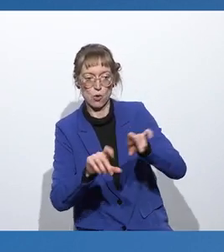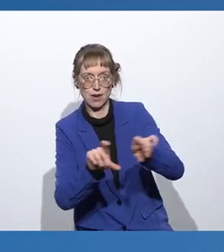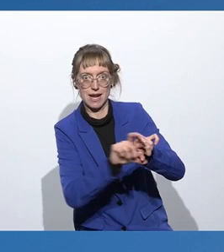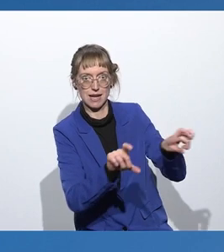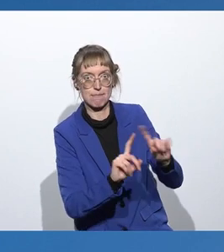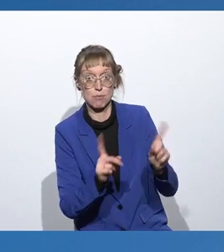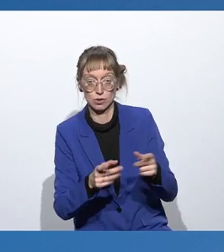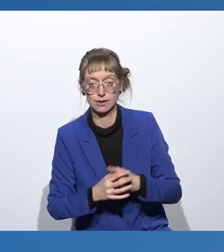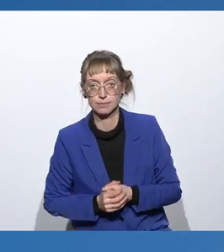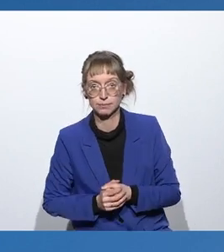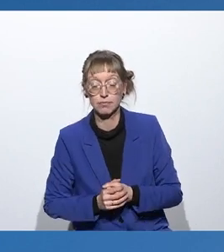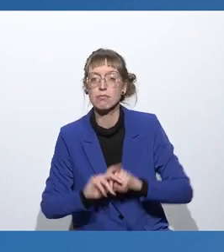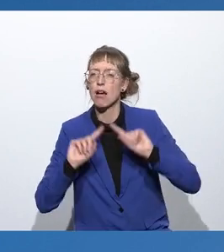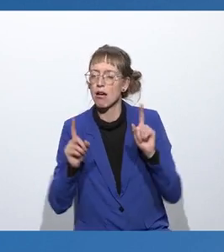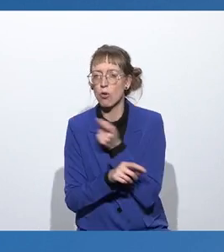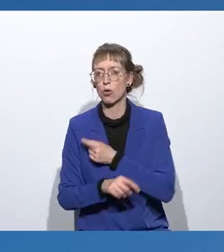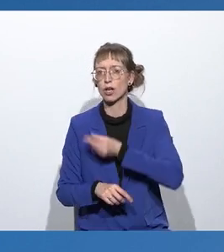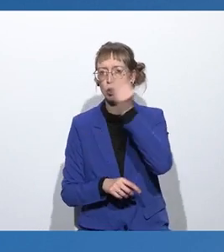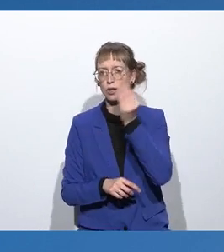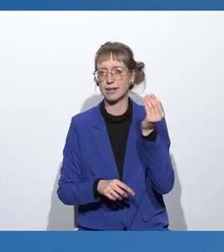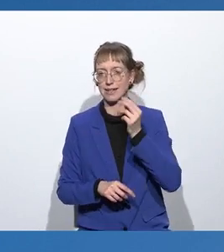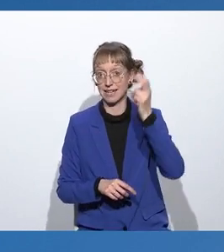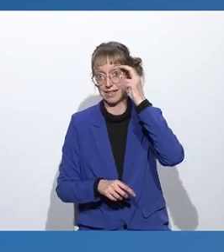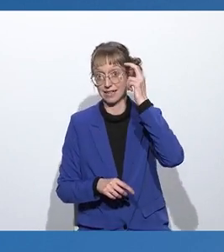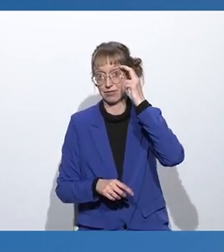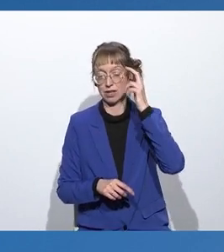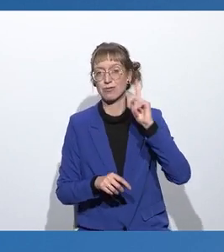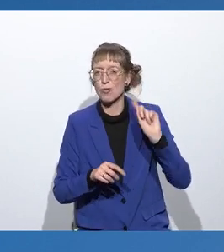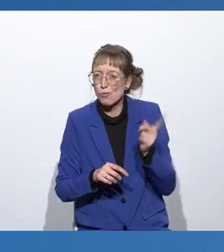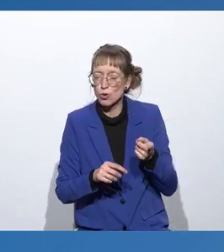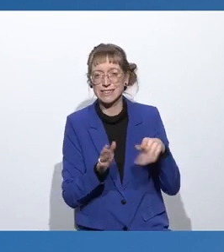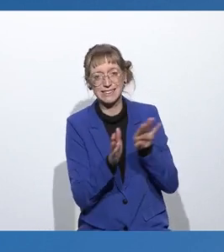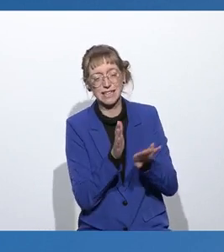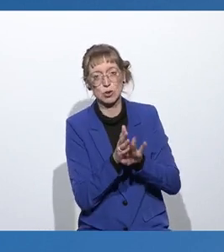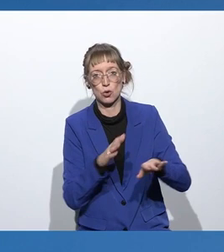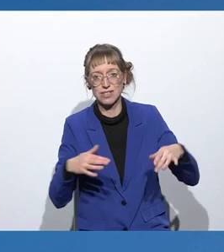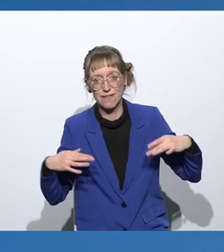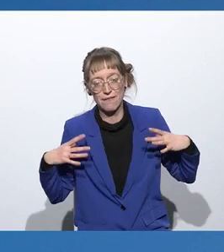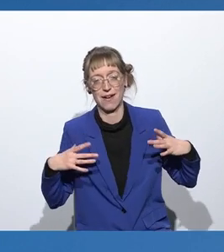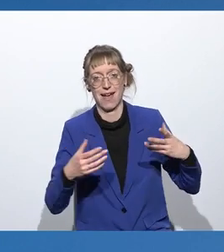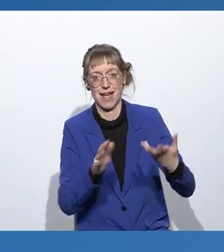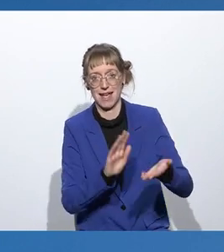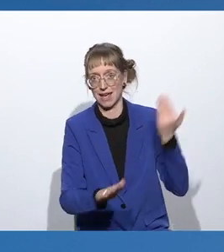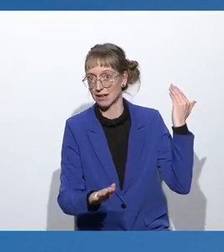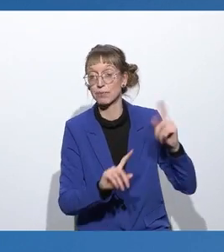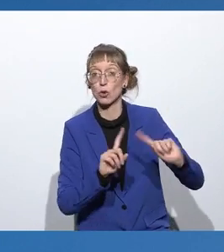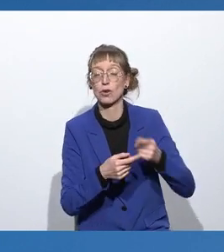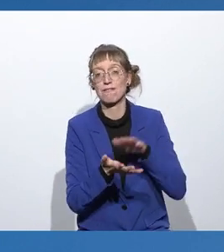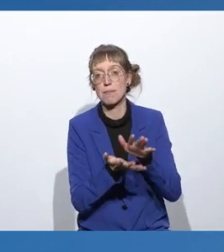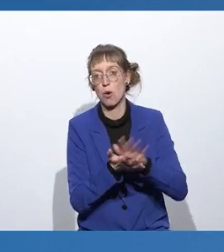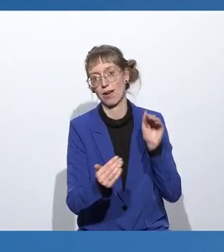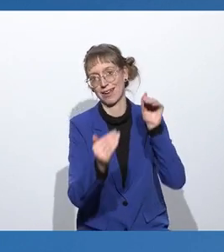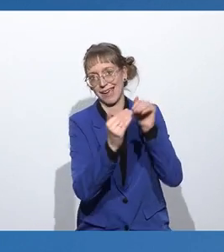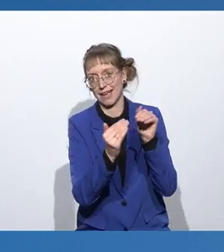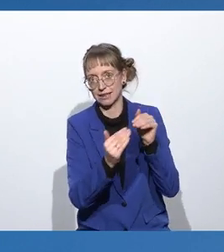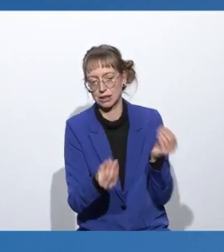Künstliche Intelligenz soll von vorne herein diskriminierungsfrei und verbrauchergerecht gestaltet werden. Darum